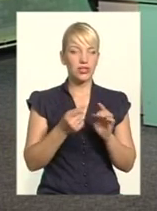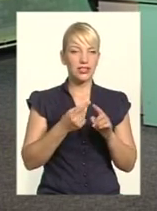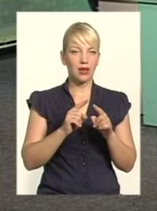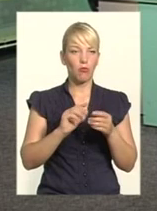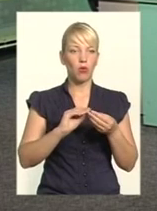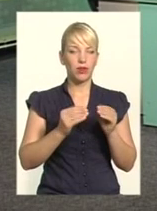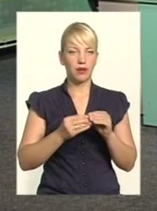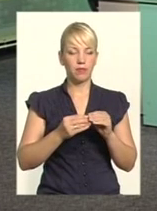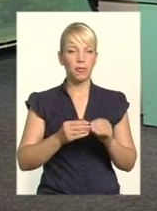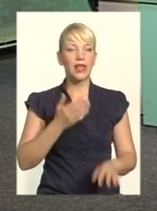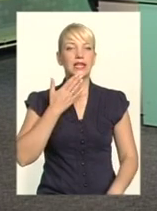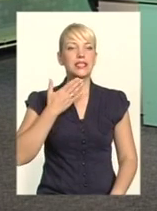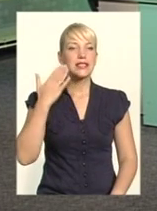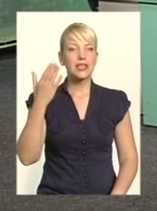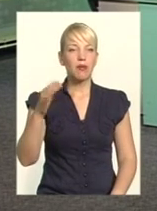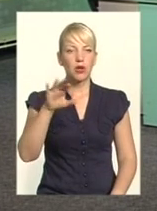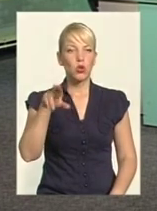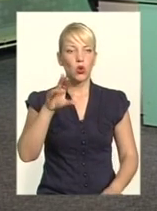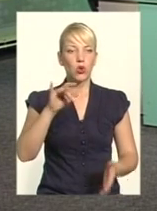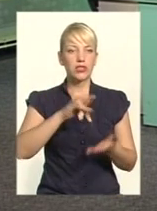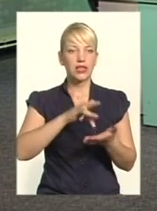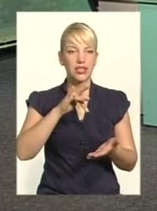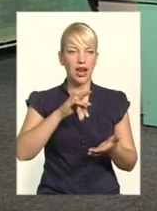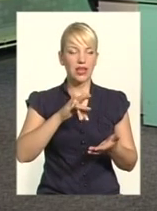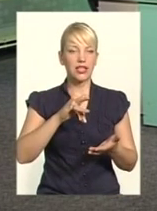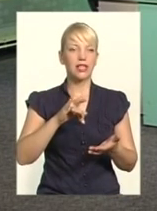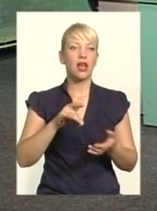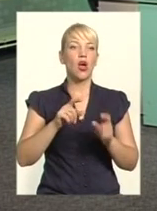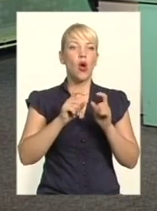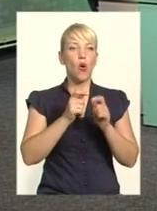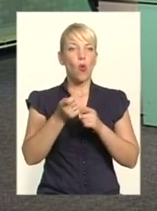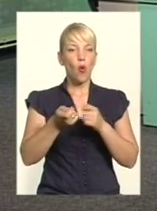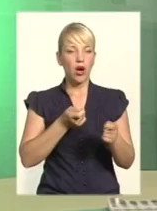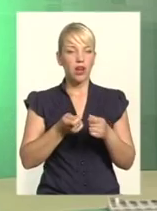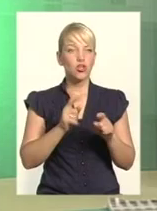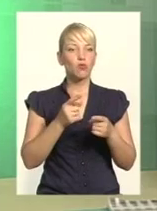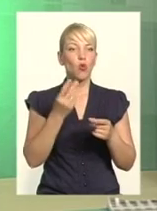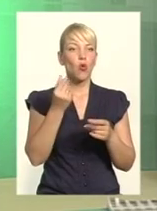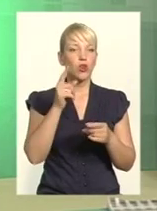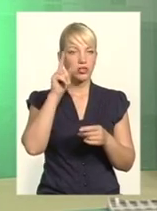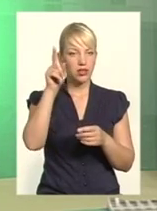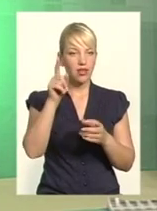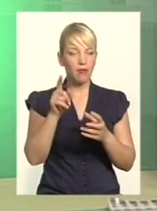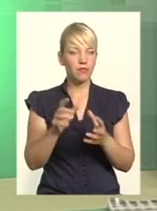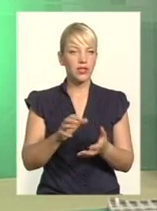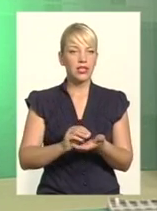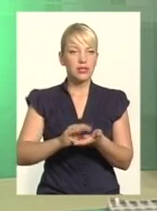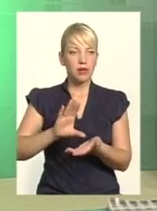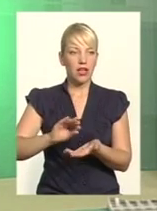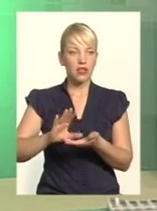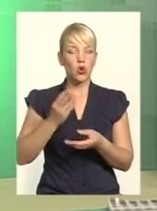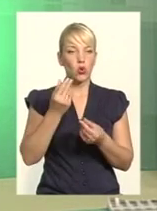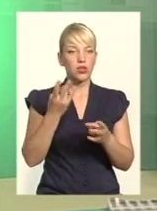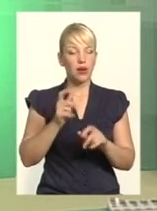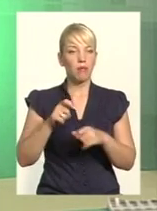першу чергу, до центральних органів, тому що кошти зосереджені якраз на рівні центральних органів. Кошти треба передати нашим з Герегою Олександром